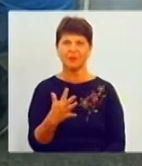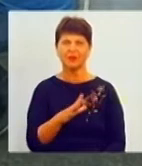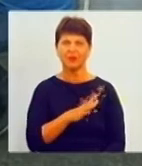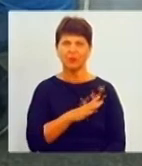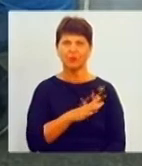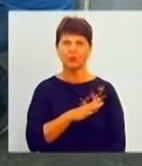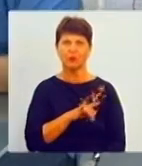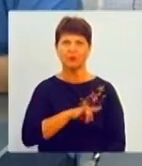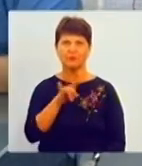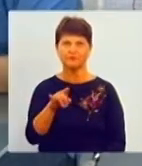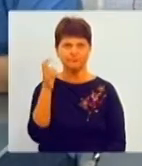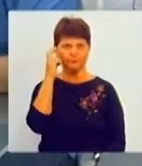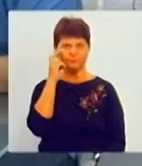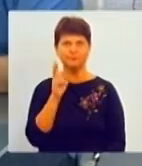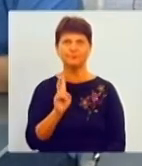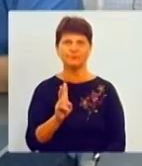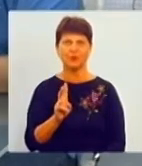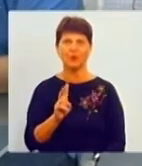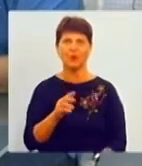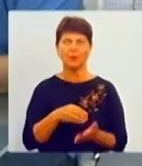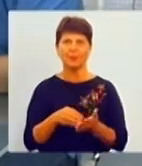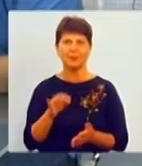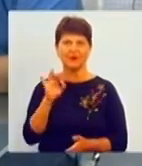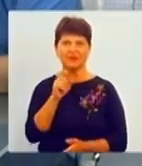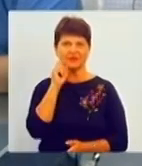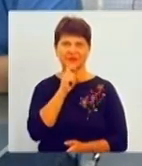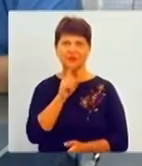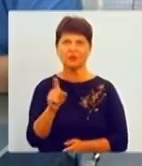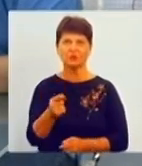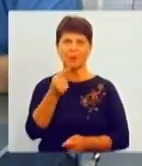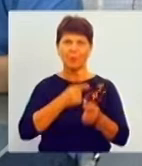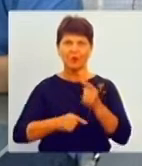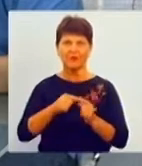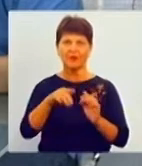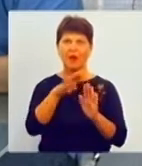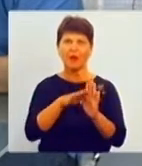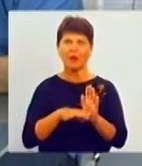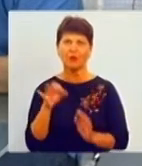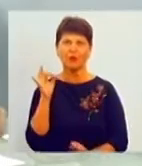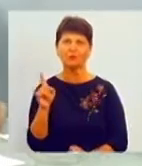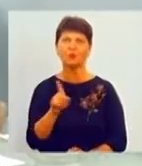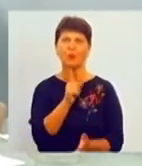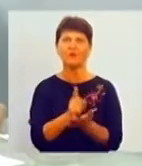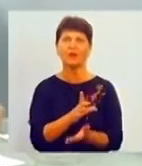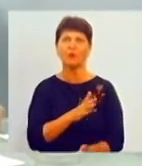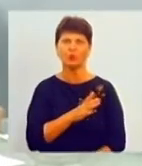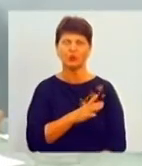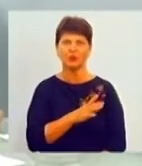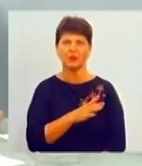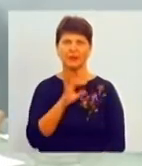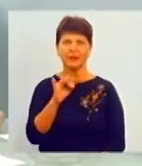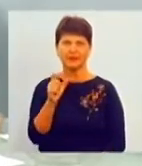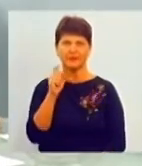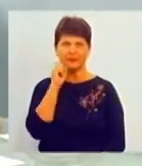Києва для тих, хто придбав путівку з Вінниці. Якщо повернутися до хронології, що мало бути, у нас з Вінниці